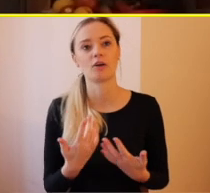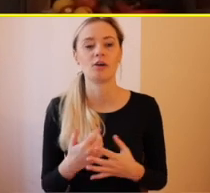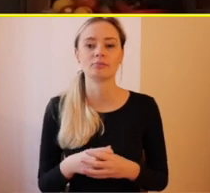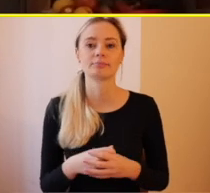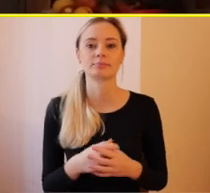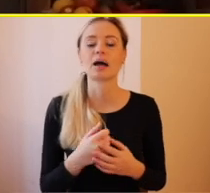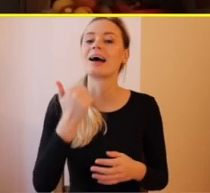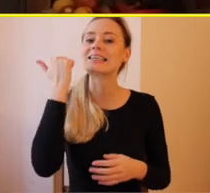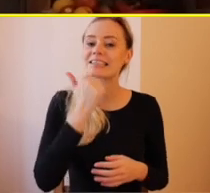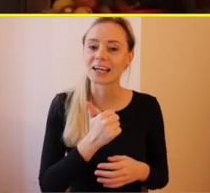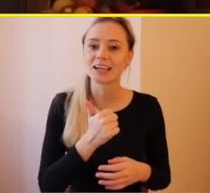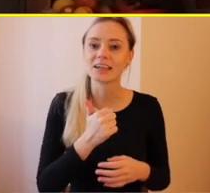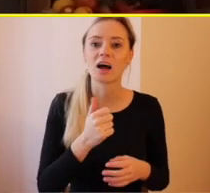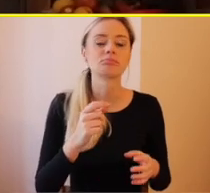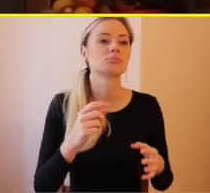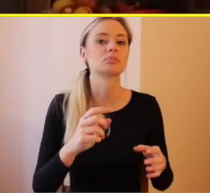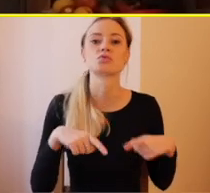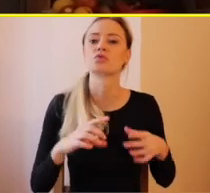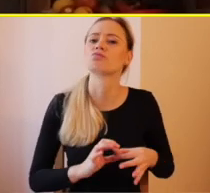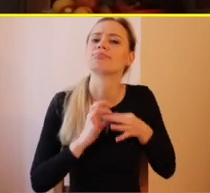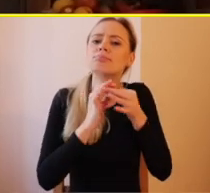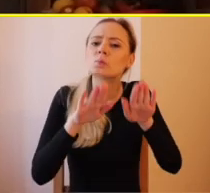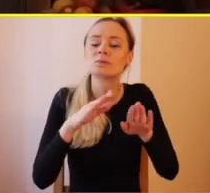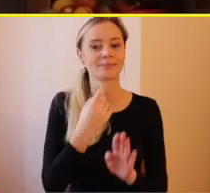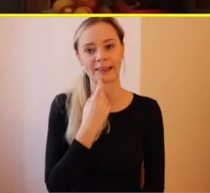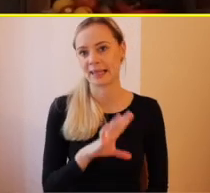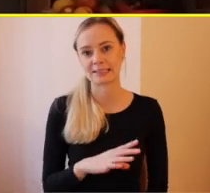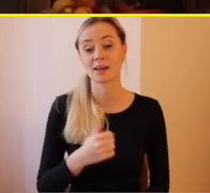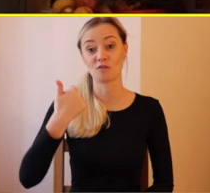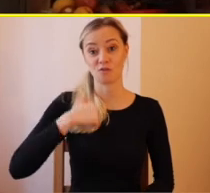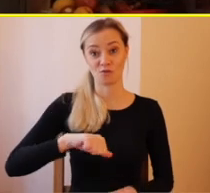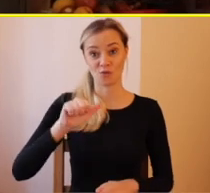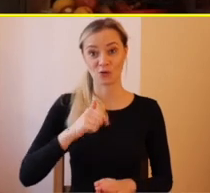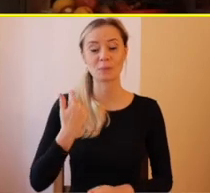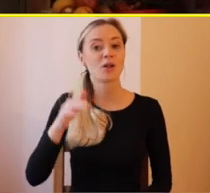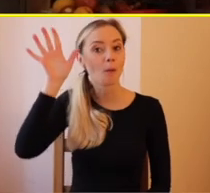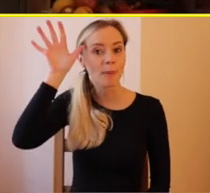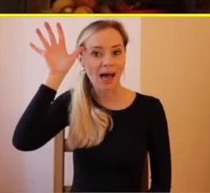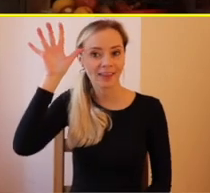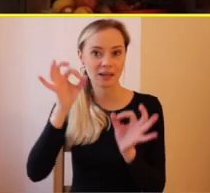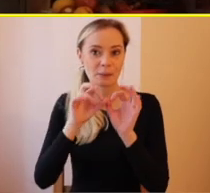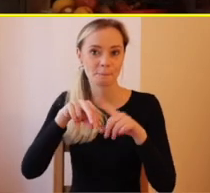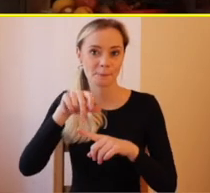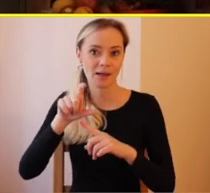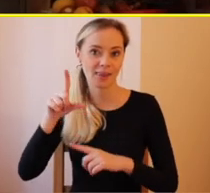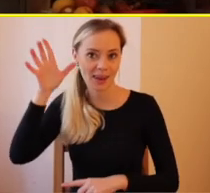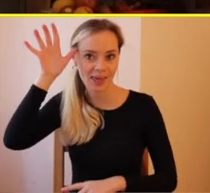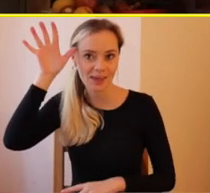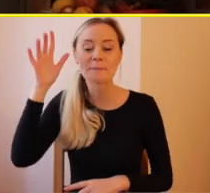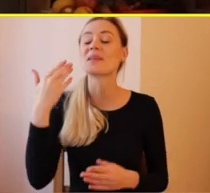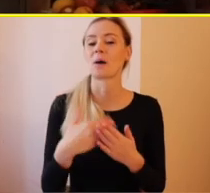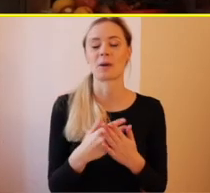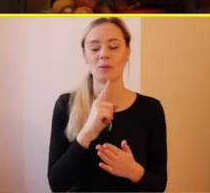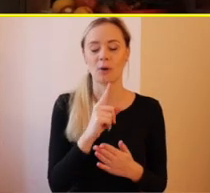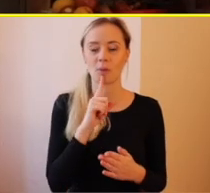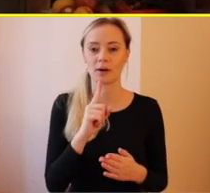Nechcem tu zakotviť na stálo. Minulý rok sme boli v Bali a to